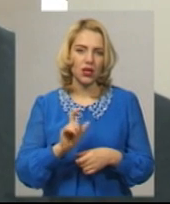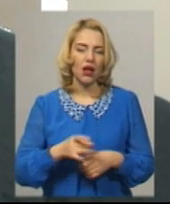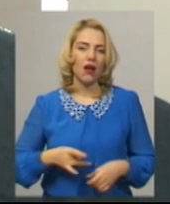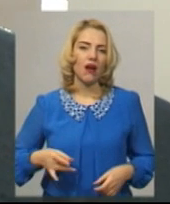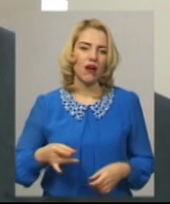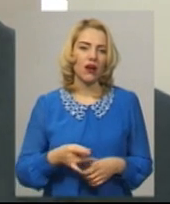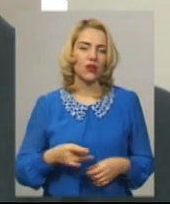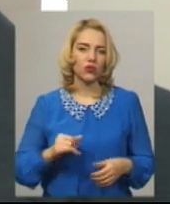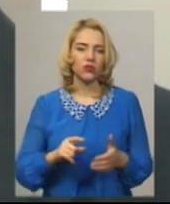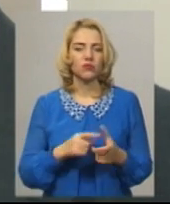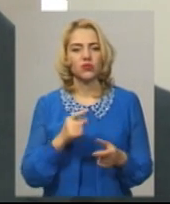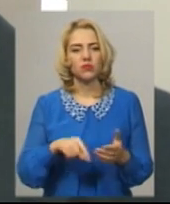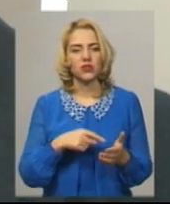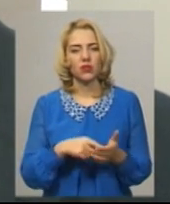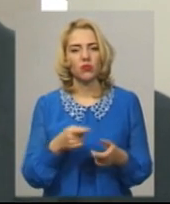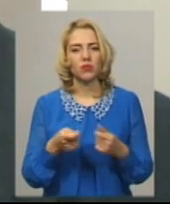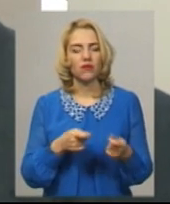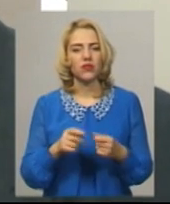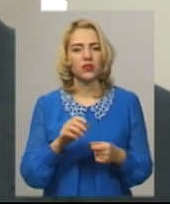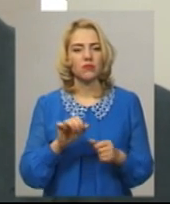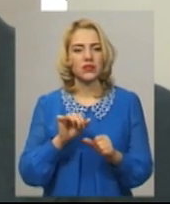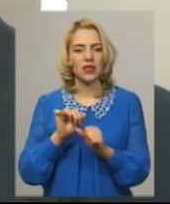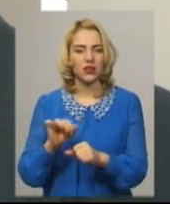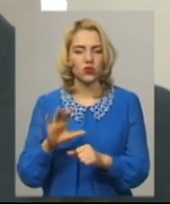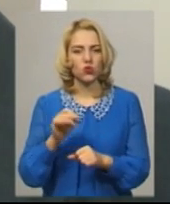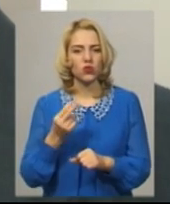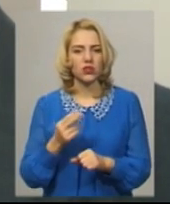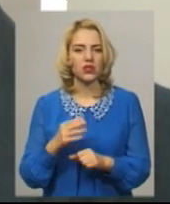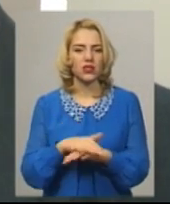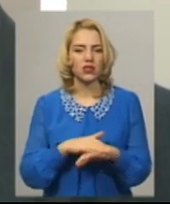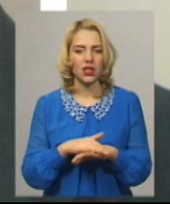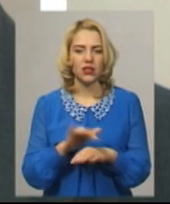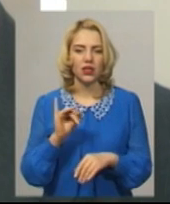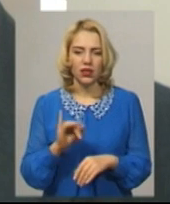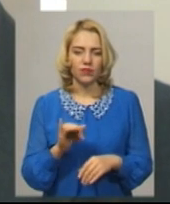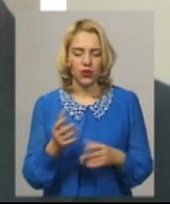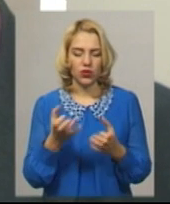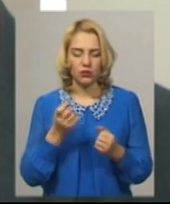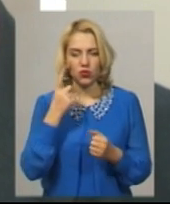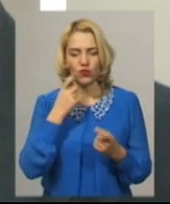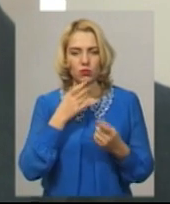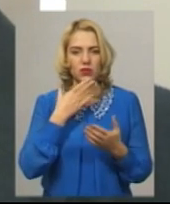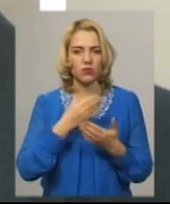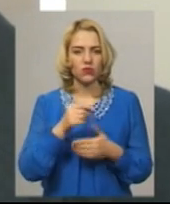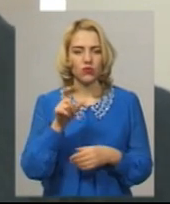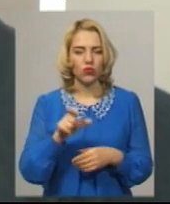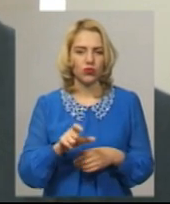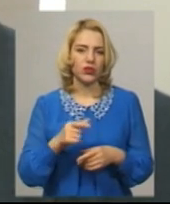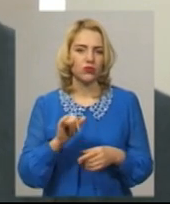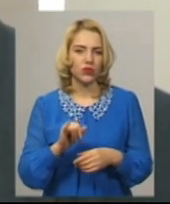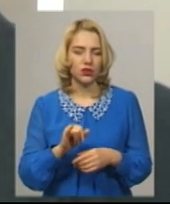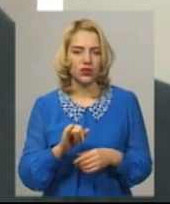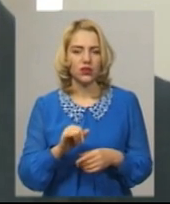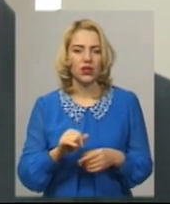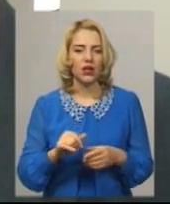районним чи міським управлінням соціального захисту населення, отримує інформацію за свого підопічного і, відповідно,